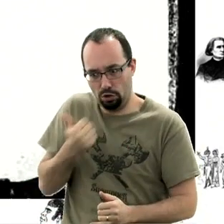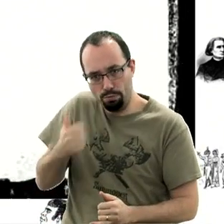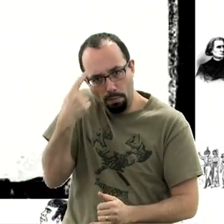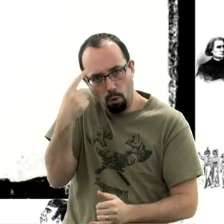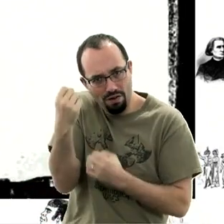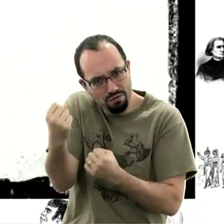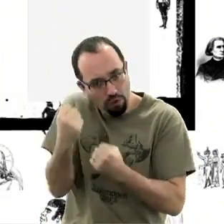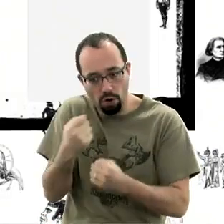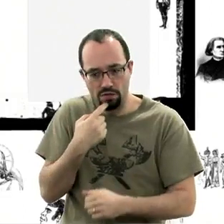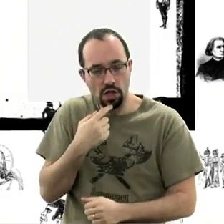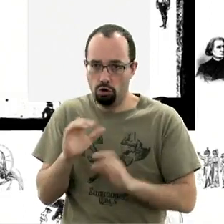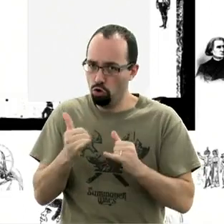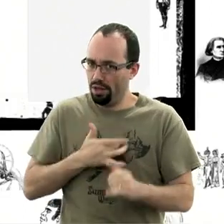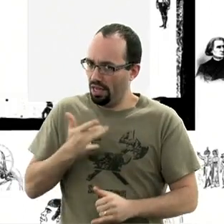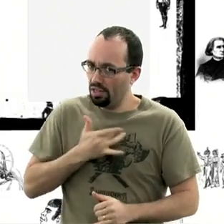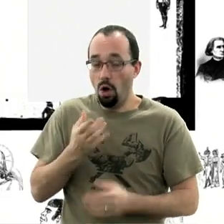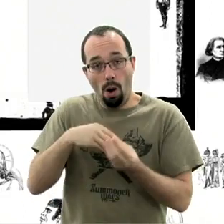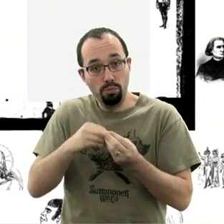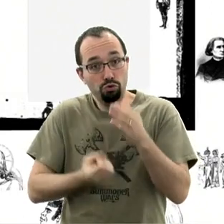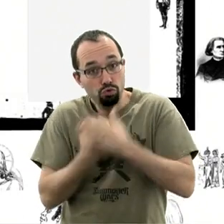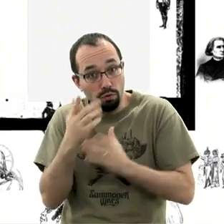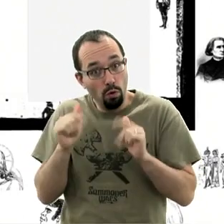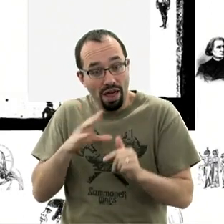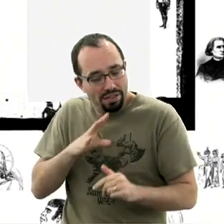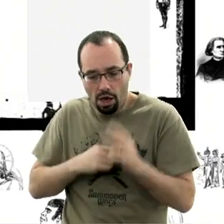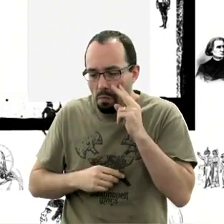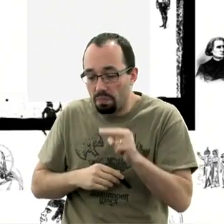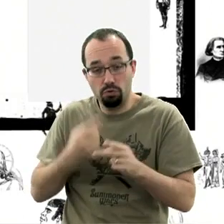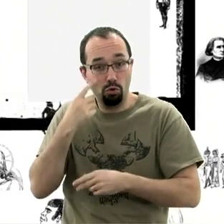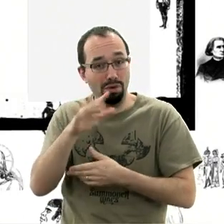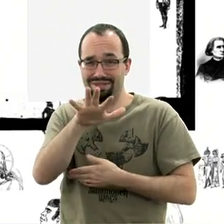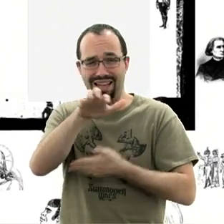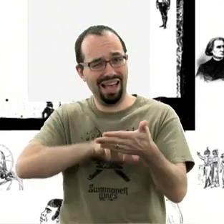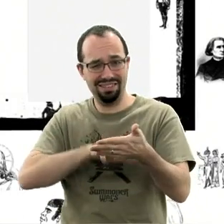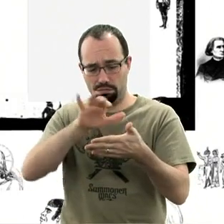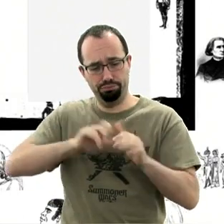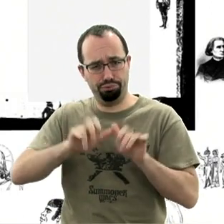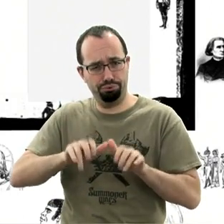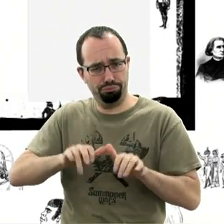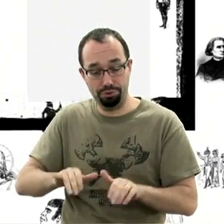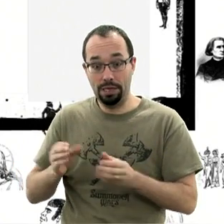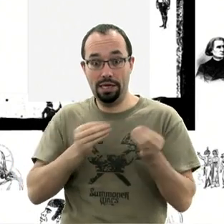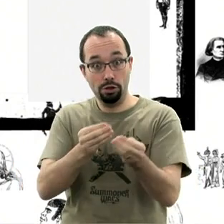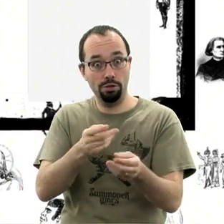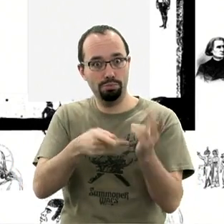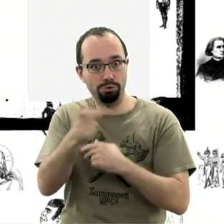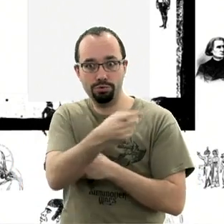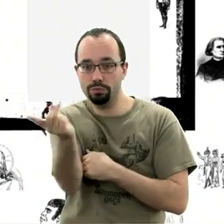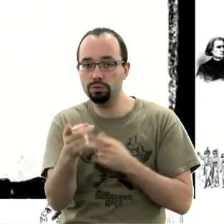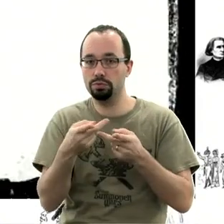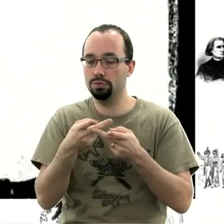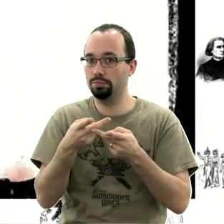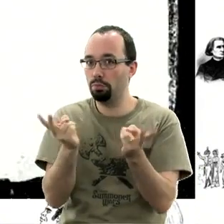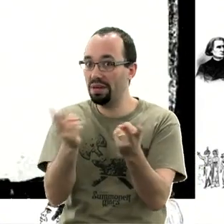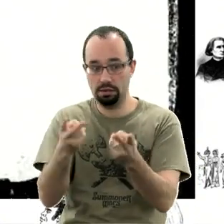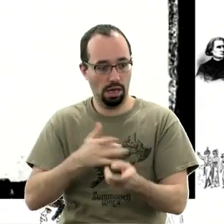ça va être intéressant. Forcément, il y des choses nouvelles. Et hop, ça fonctionne. Il a écrit, je crois, cinq articles. Et d'un seul coup, vous vous intéressez un petit peu plus au jeu.'est